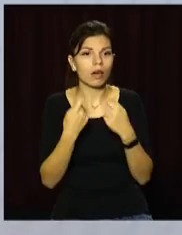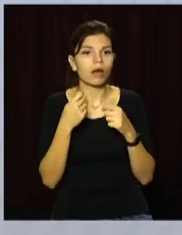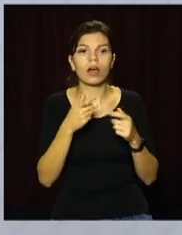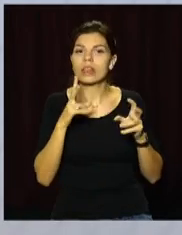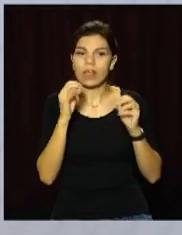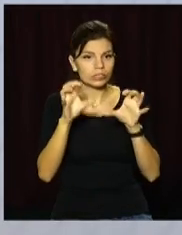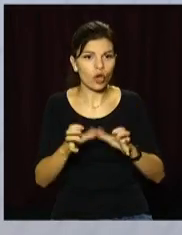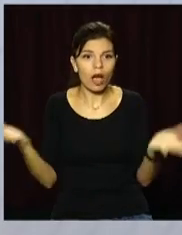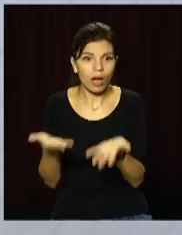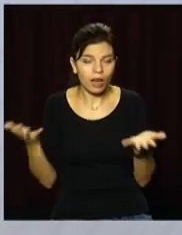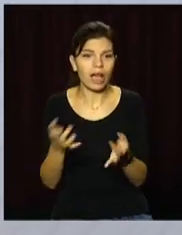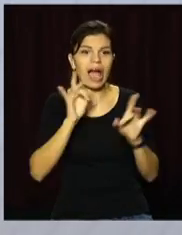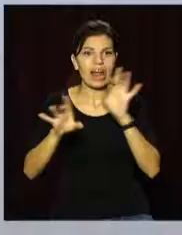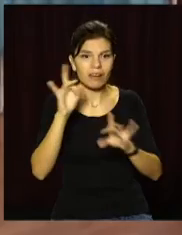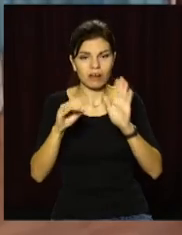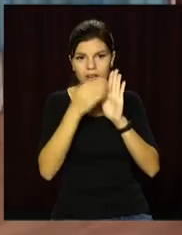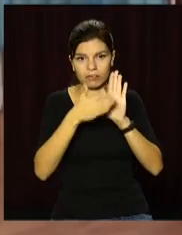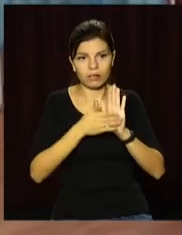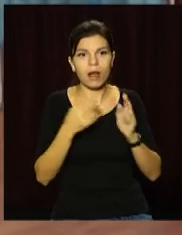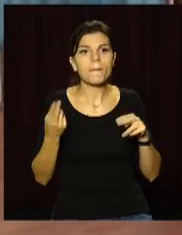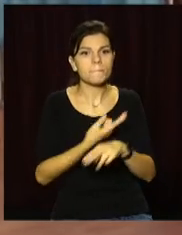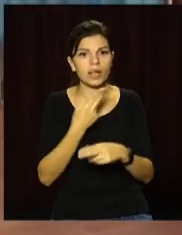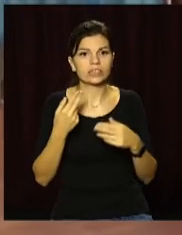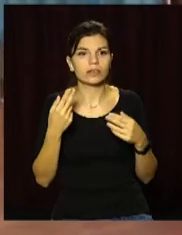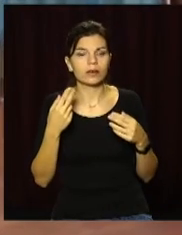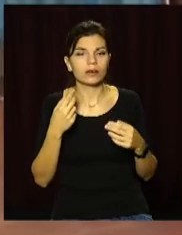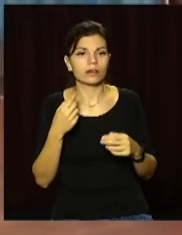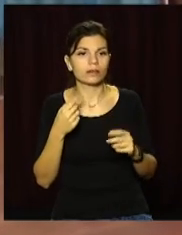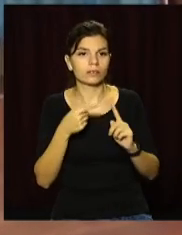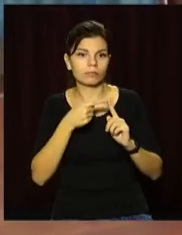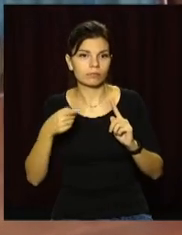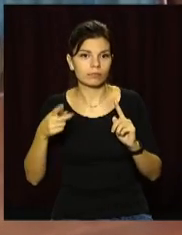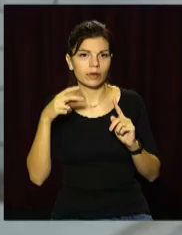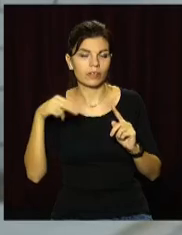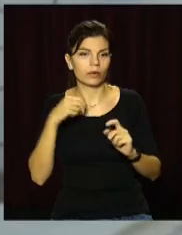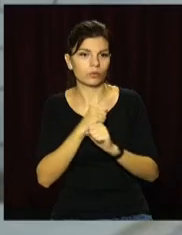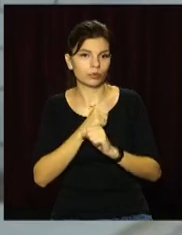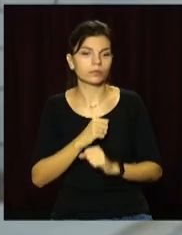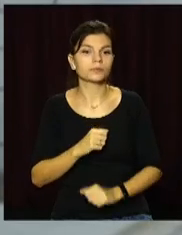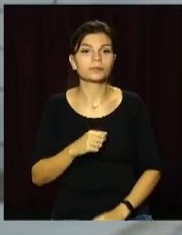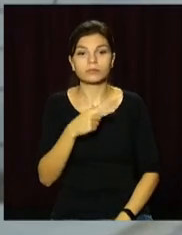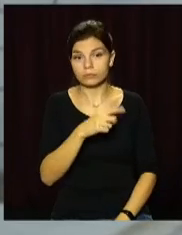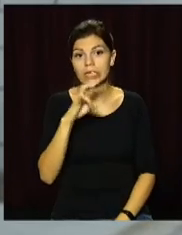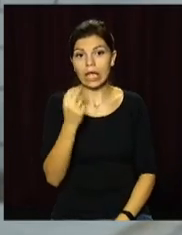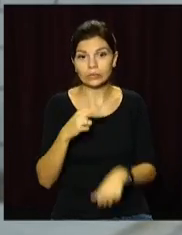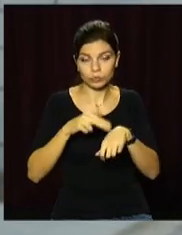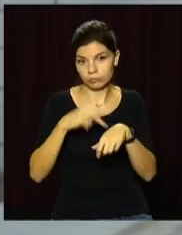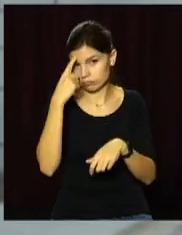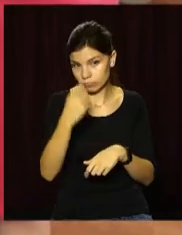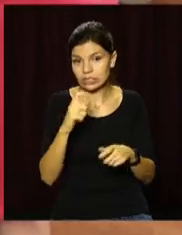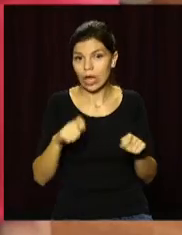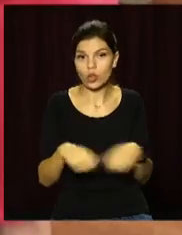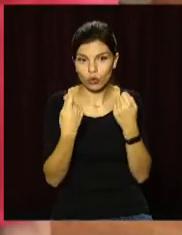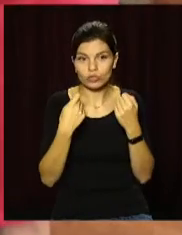агітація та розміщення рекламних матеріалів без вихідної інформації, повідомили в Нацполіції області і нагадали. За